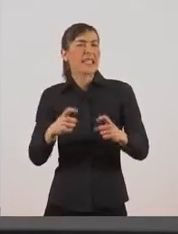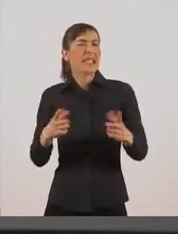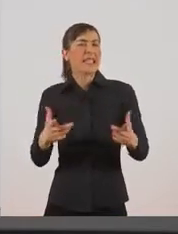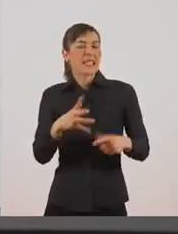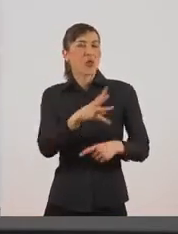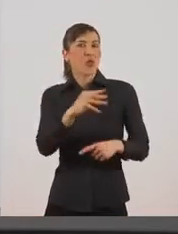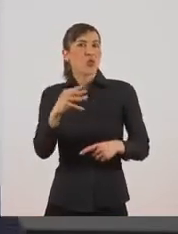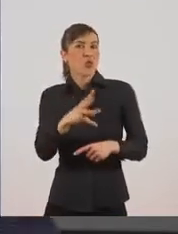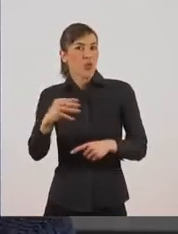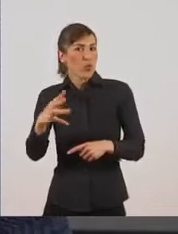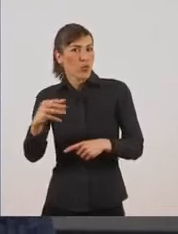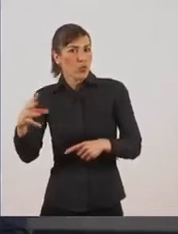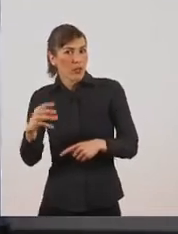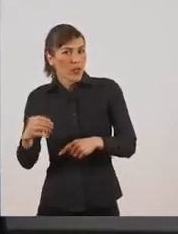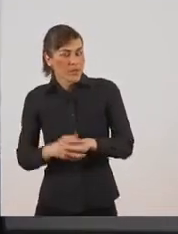τον ασπόνδυλο.